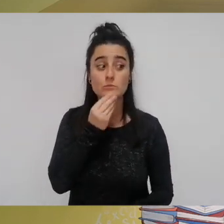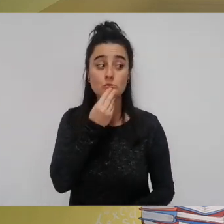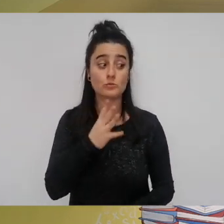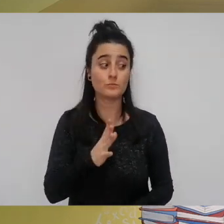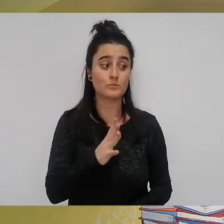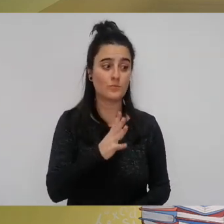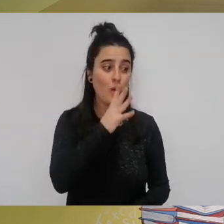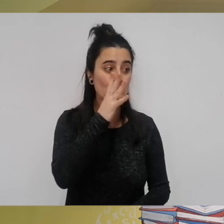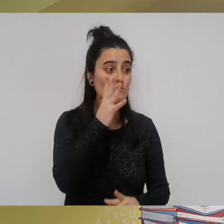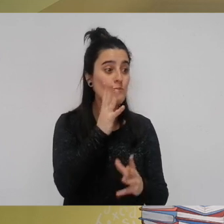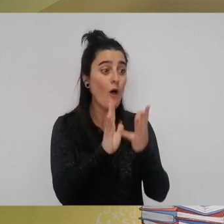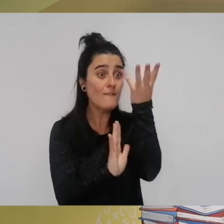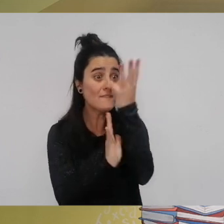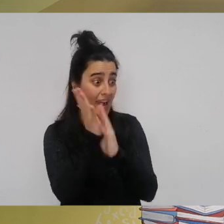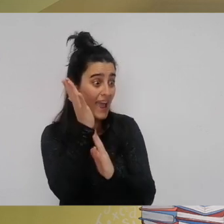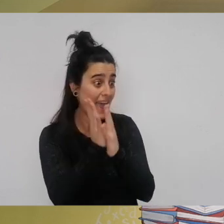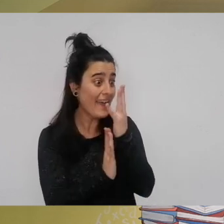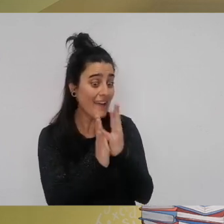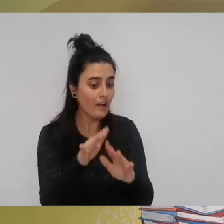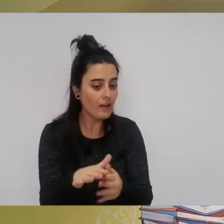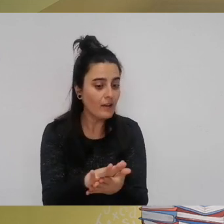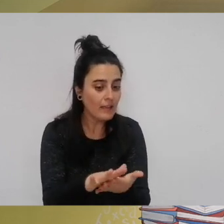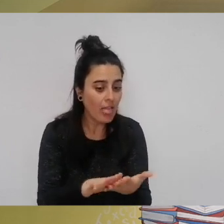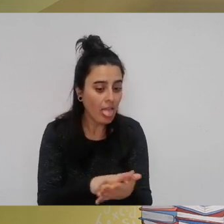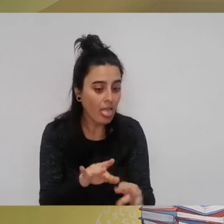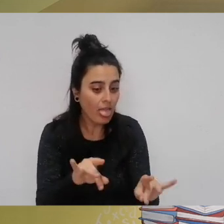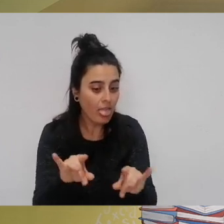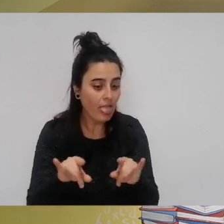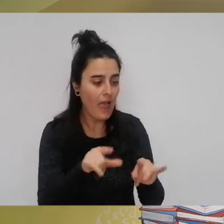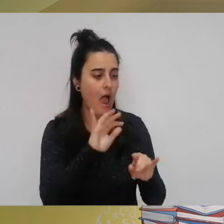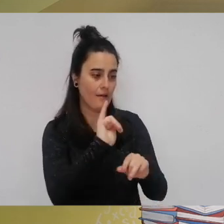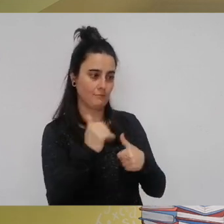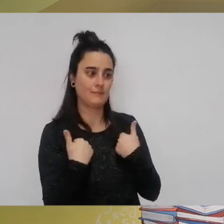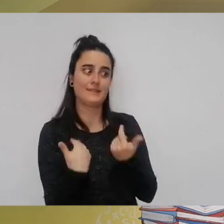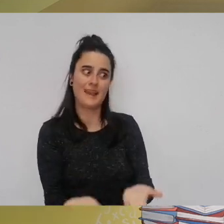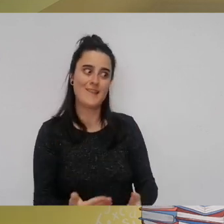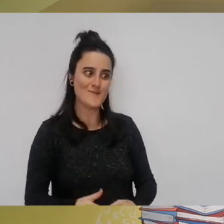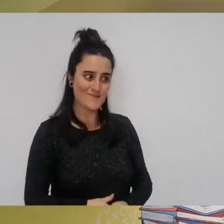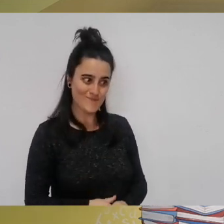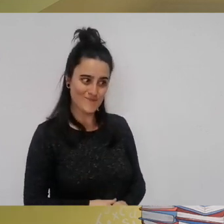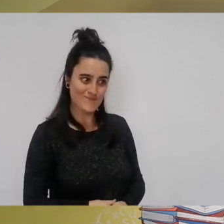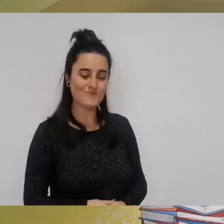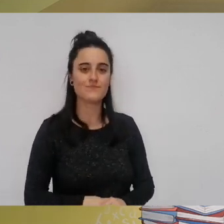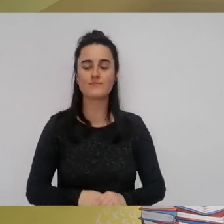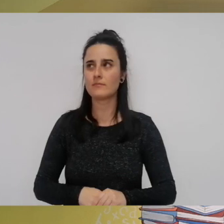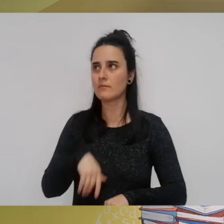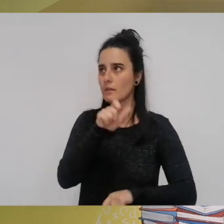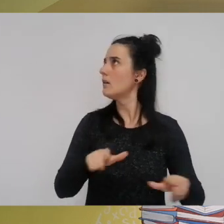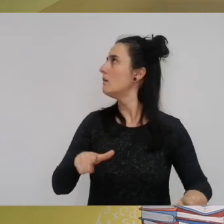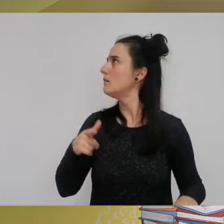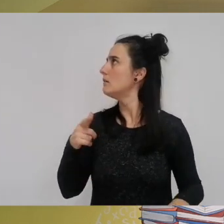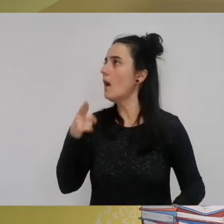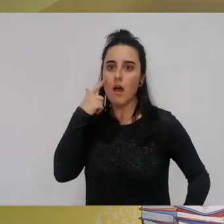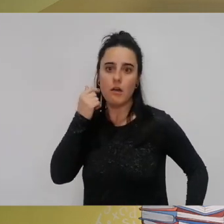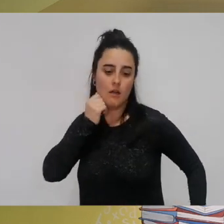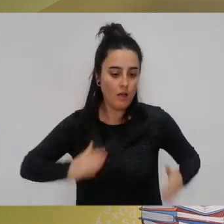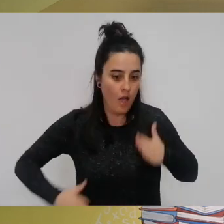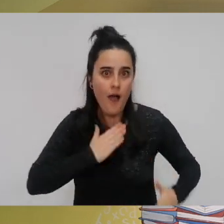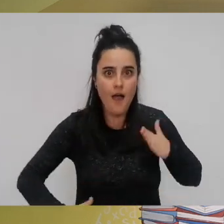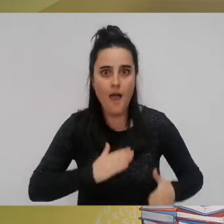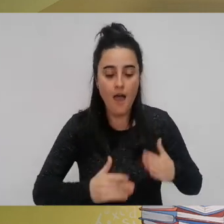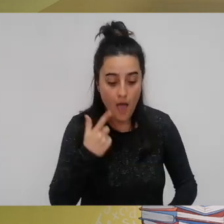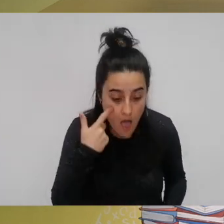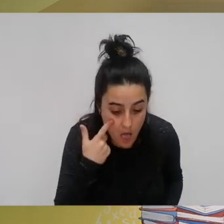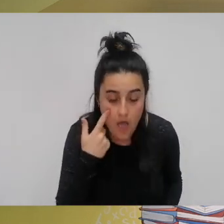suarren errautxetan opari bat utzi bizu edalako pertsenakorrika joan ziren eta